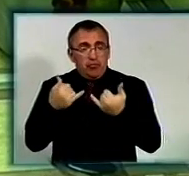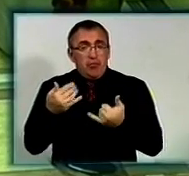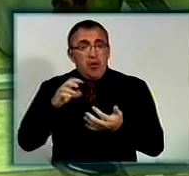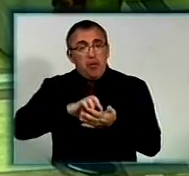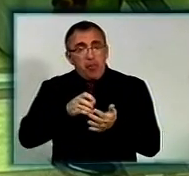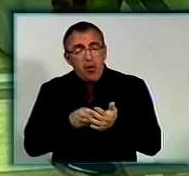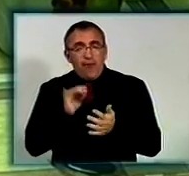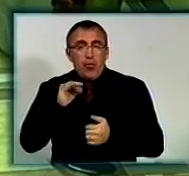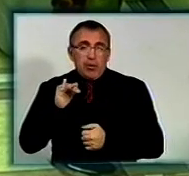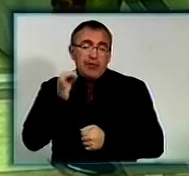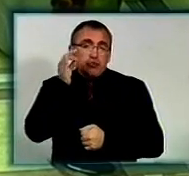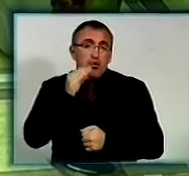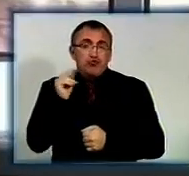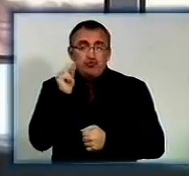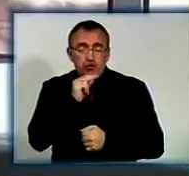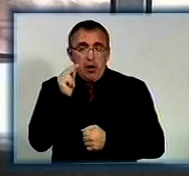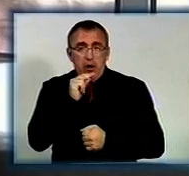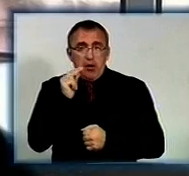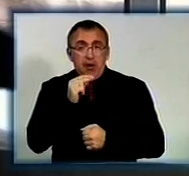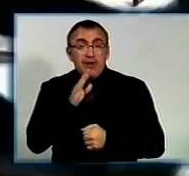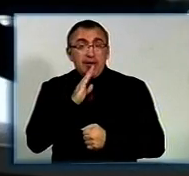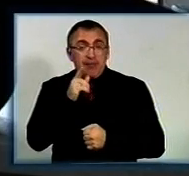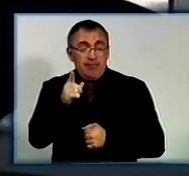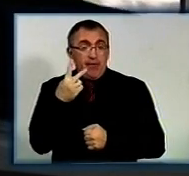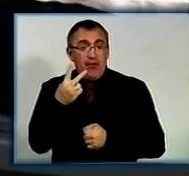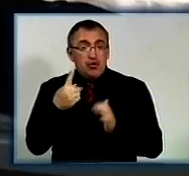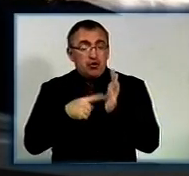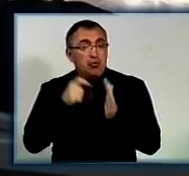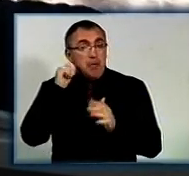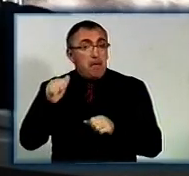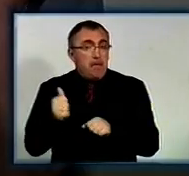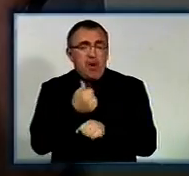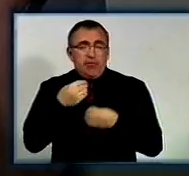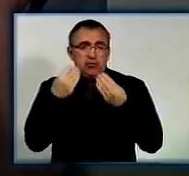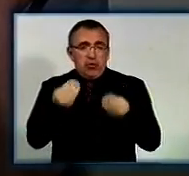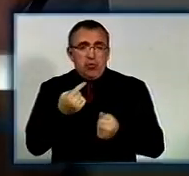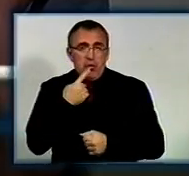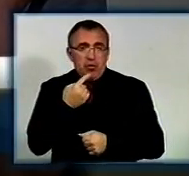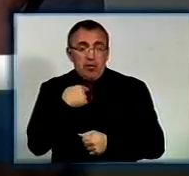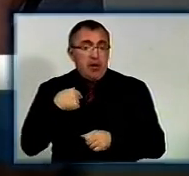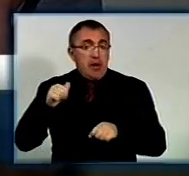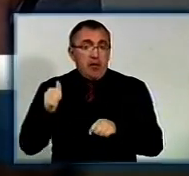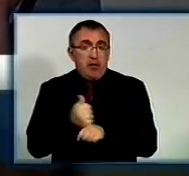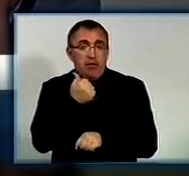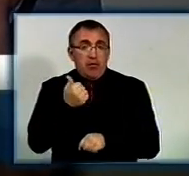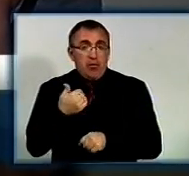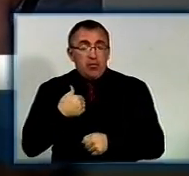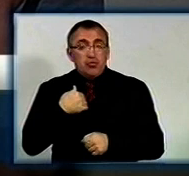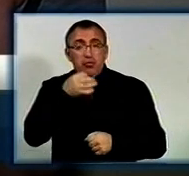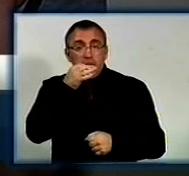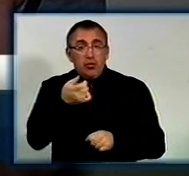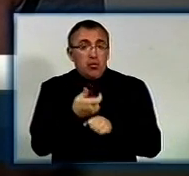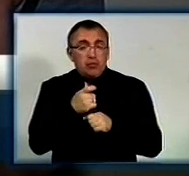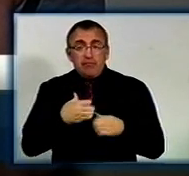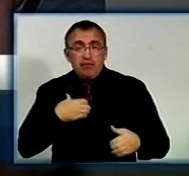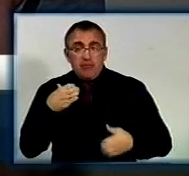печиво, фрукти, солодкий чай. Надії Кондратюк 26 років. Вона вперше здає кров. Я здаю кров в перший раз. Що я хотів сказати? Я дуже